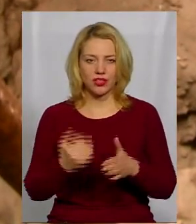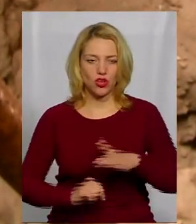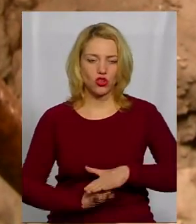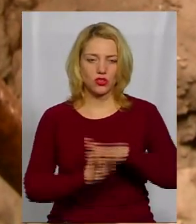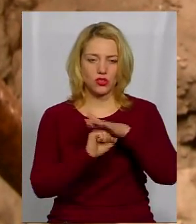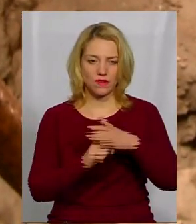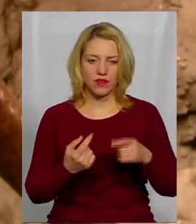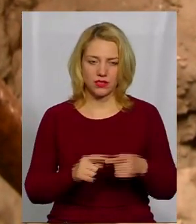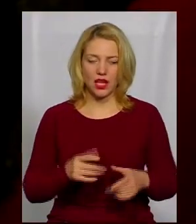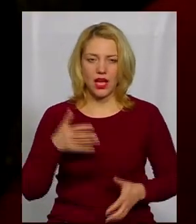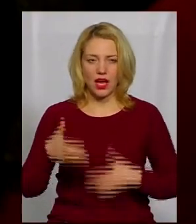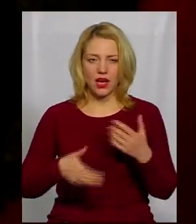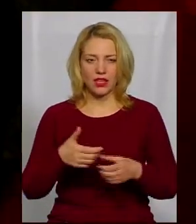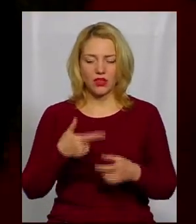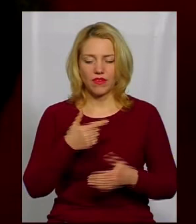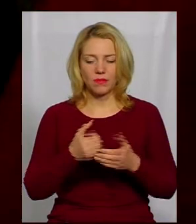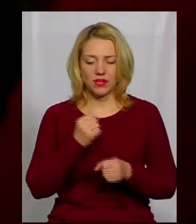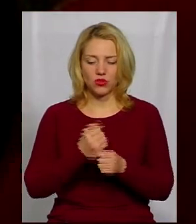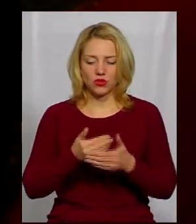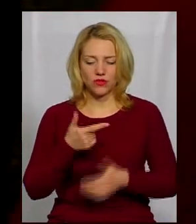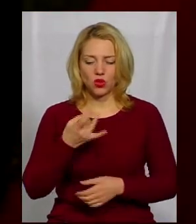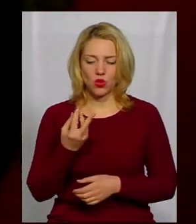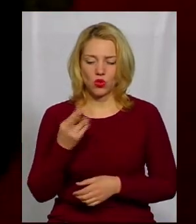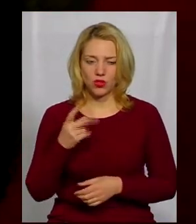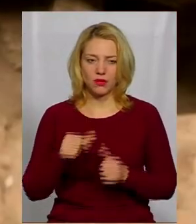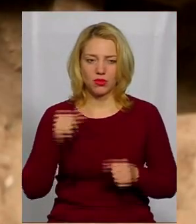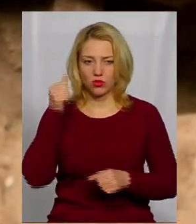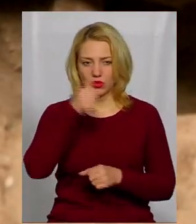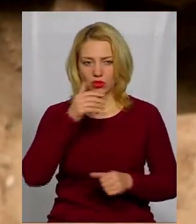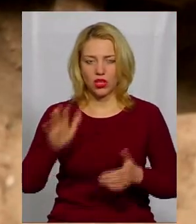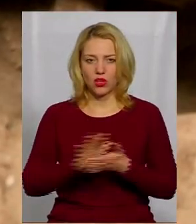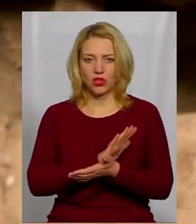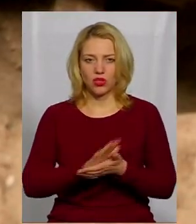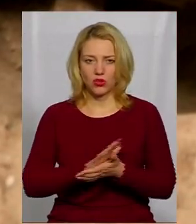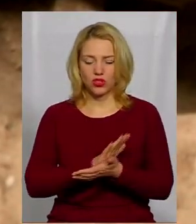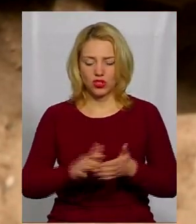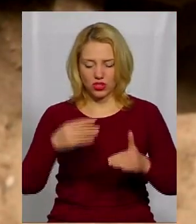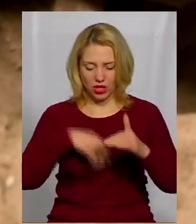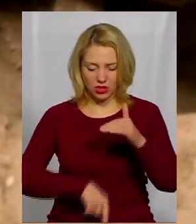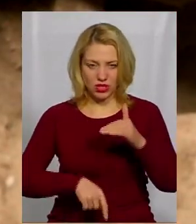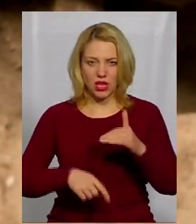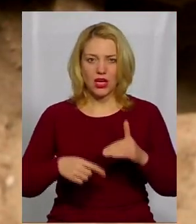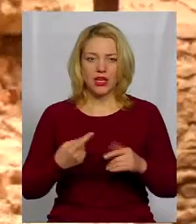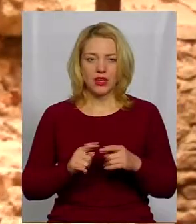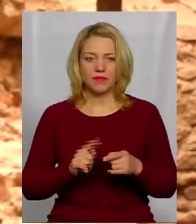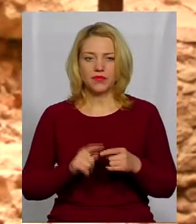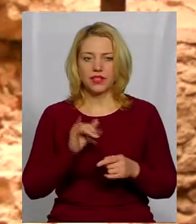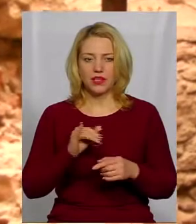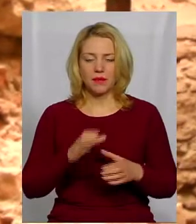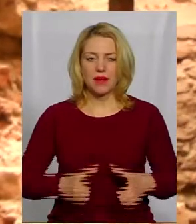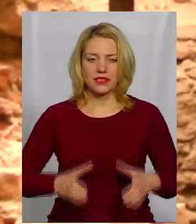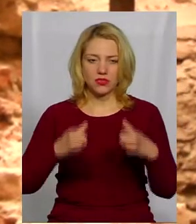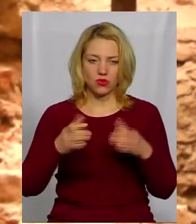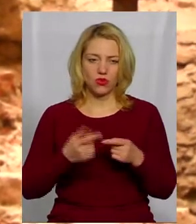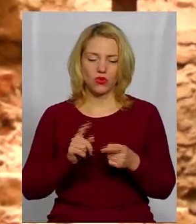Меджибіжській фортеці працюють від грудня минулого року. Наразі розшищають нижній ярус круглої вежі, нижню частину трьохярусного барабакану та бастіону.